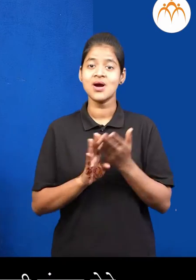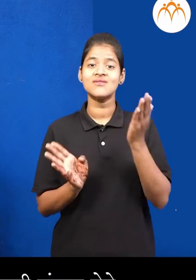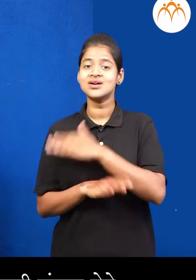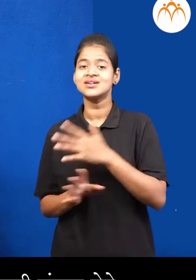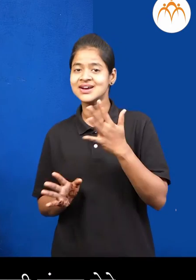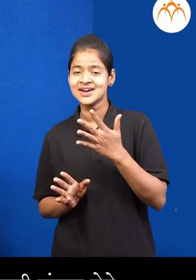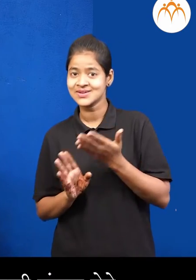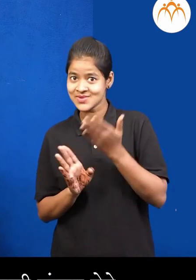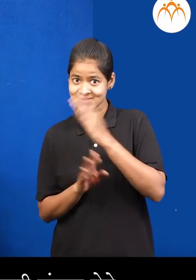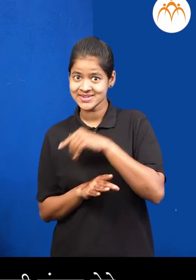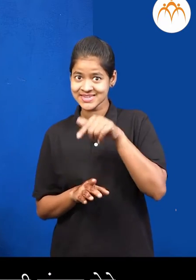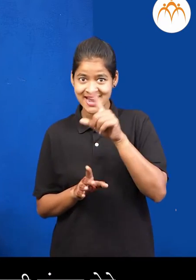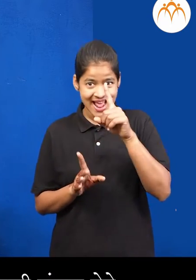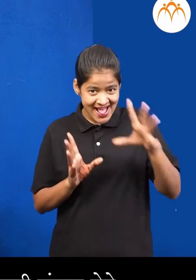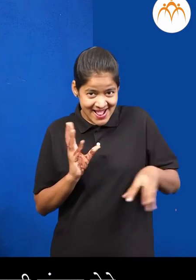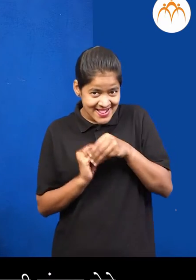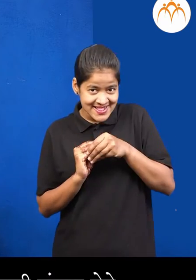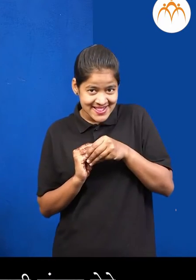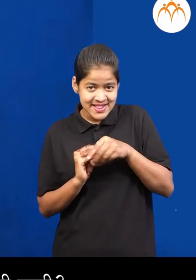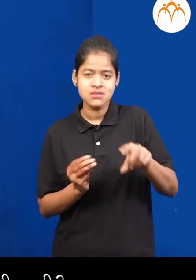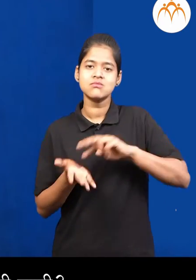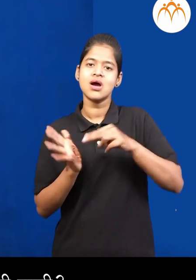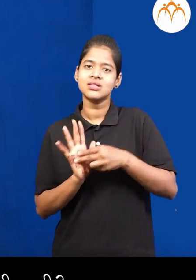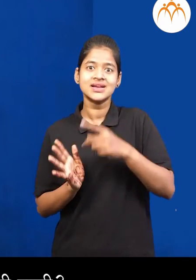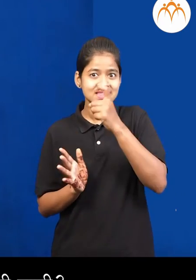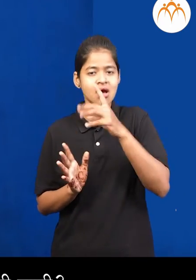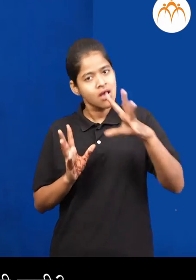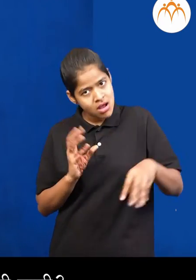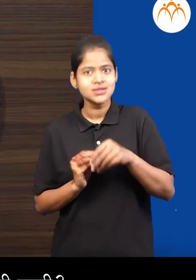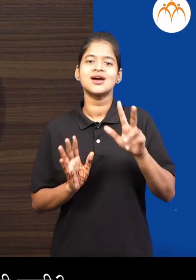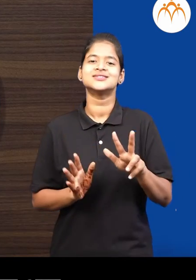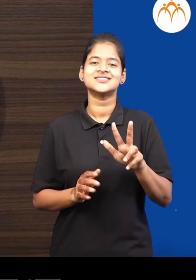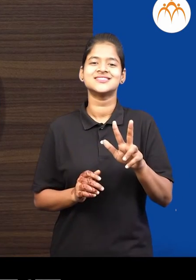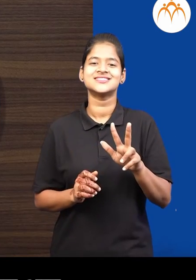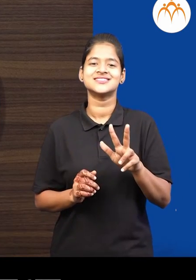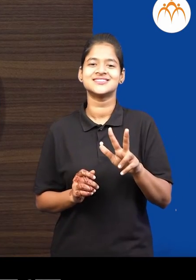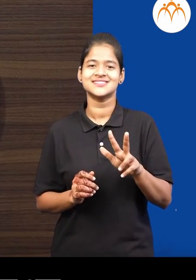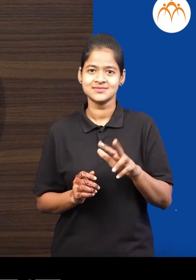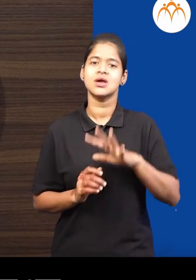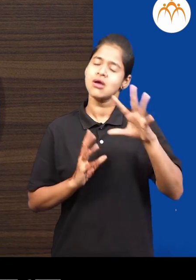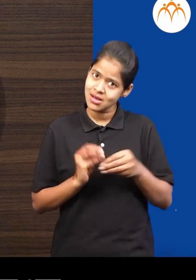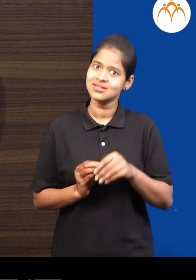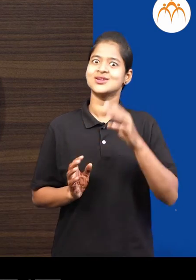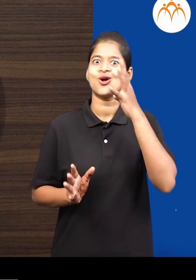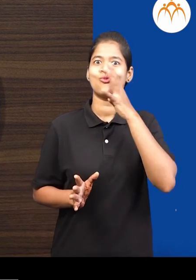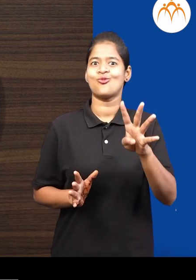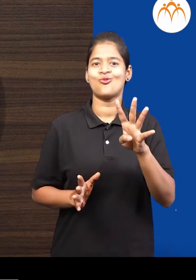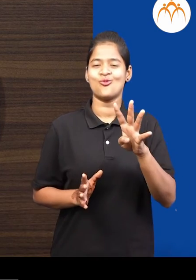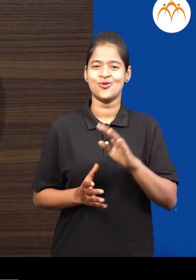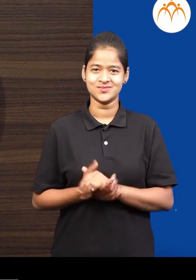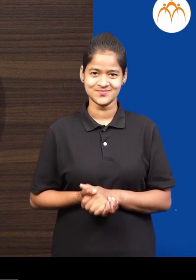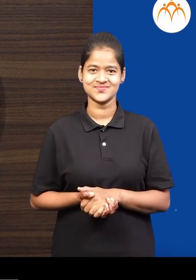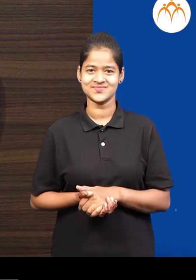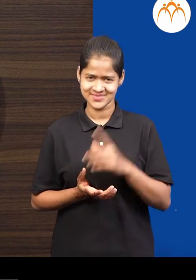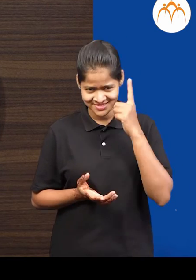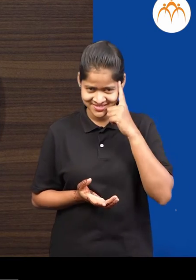आधीचा संखेत एक मेलवला, की पुड़ची संखेते मज़े तुझा कड़े साथ होते की नहीं? त्या अत्मी तुला अजुनेक दिली जाली आट, अजुनेक